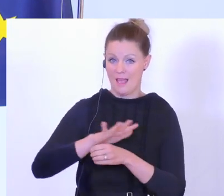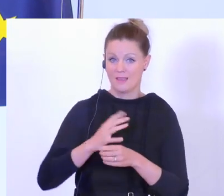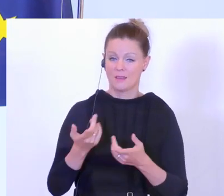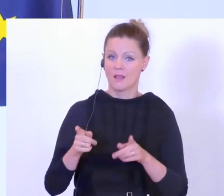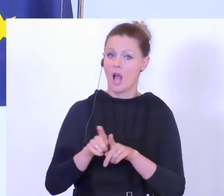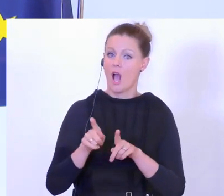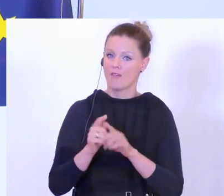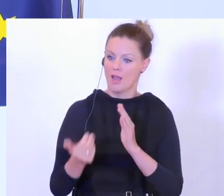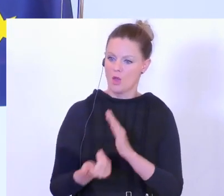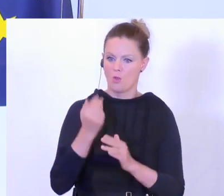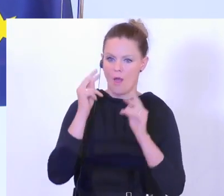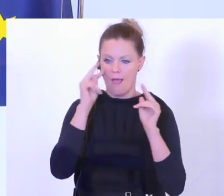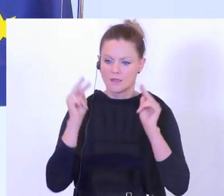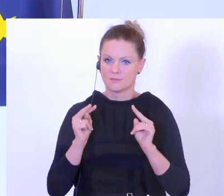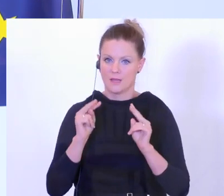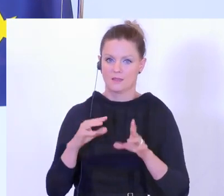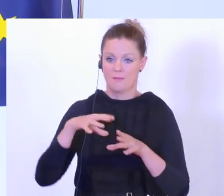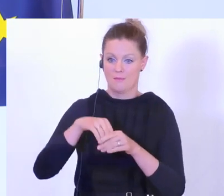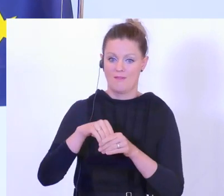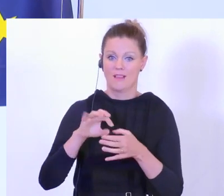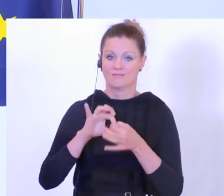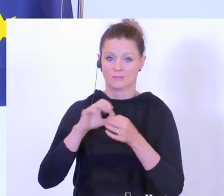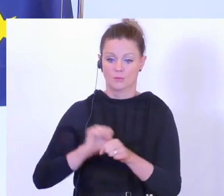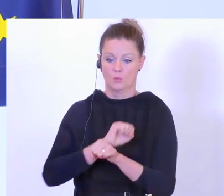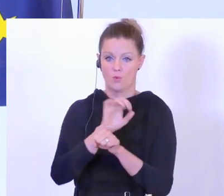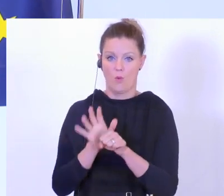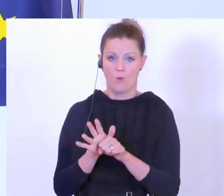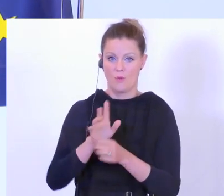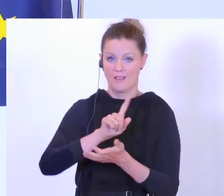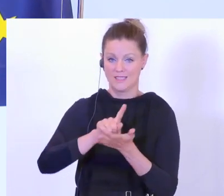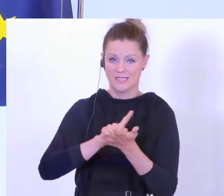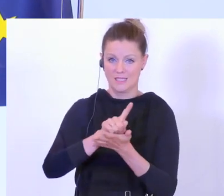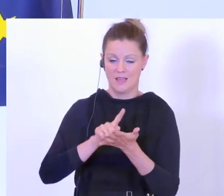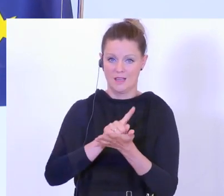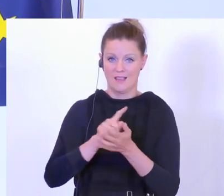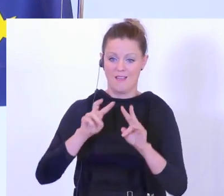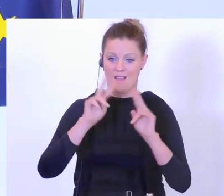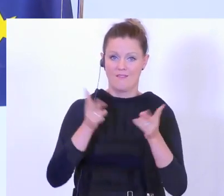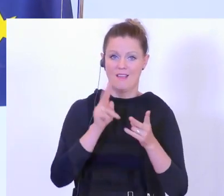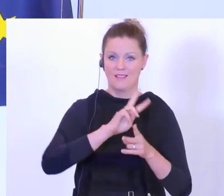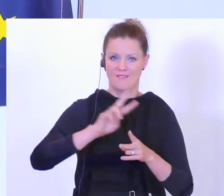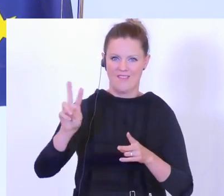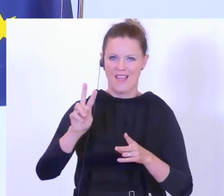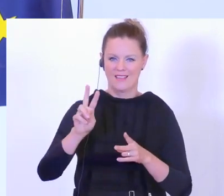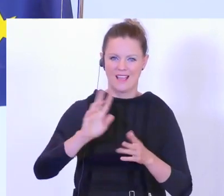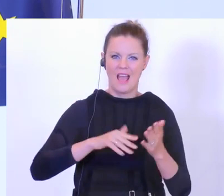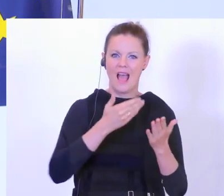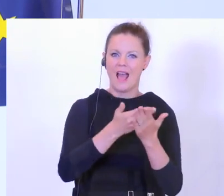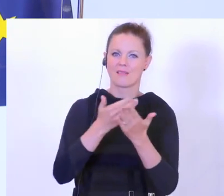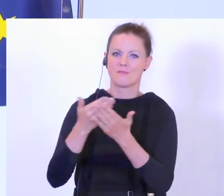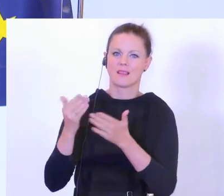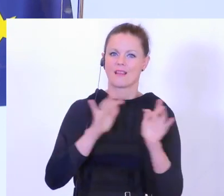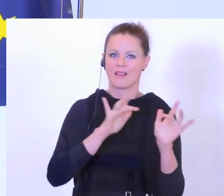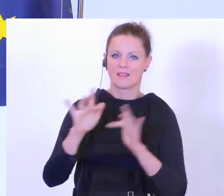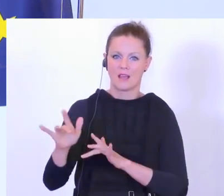einen neuen Aspekt in Corona-Zeiten bekommen, dass wir es natürlich weltweit mit Anbietern zu tun haben, die